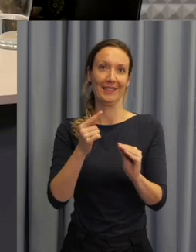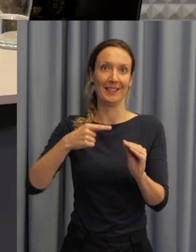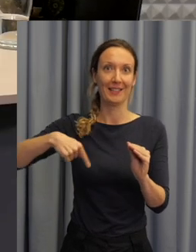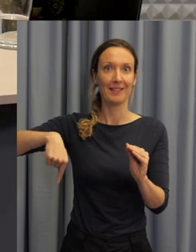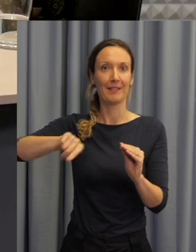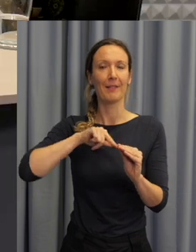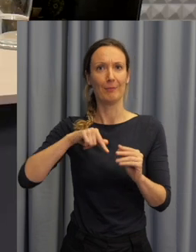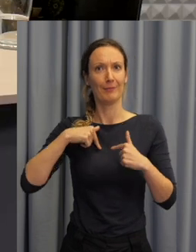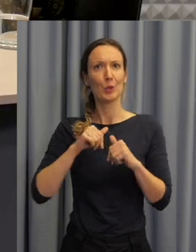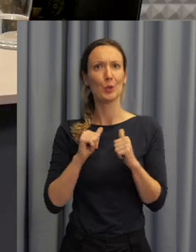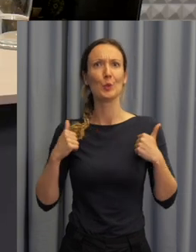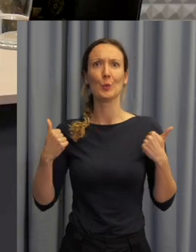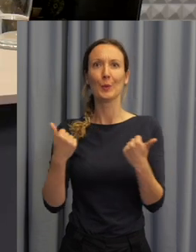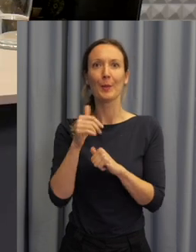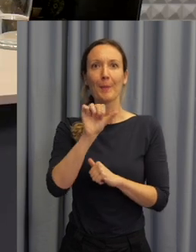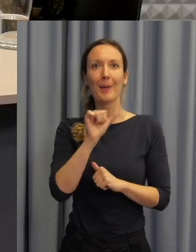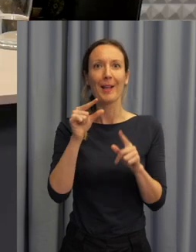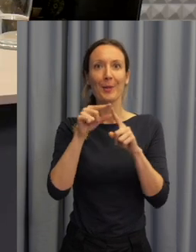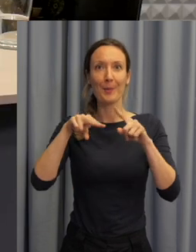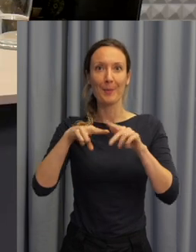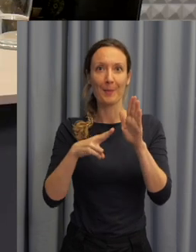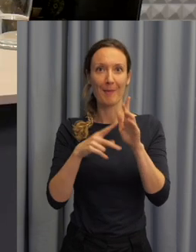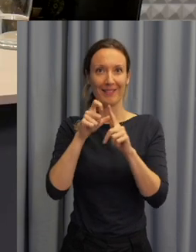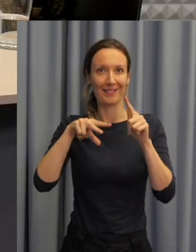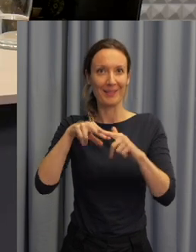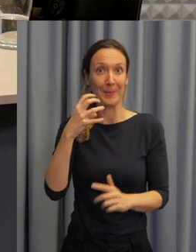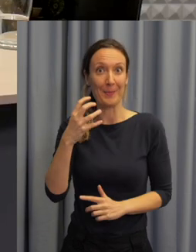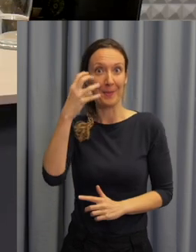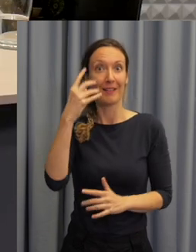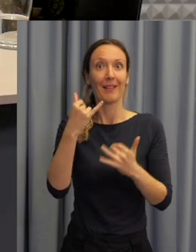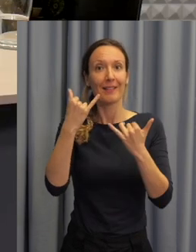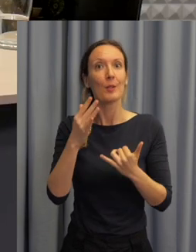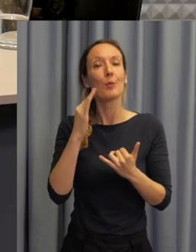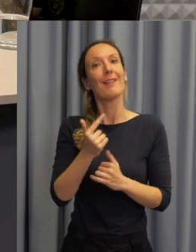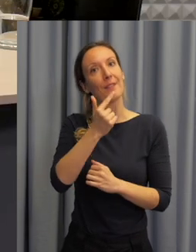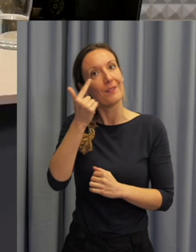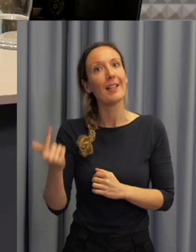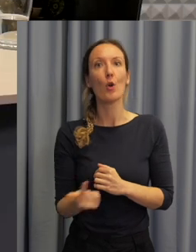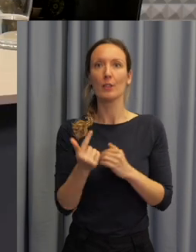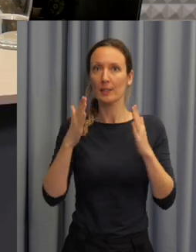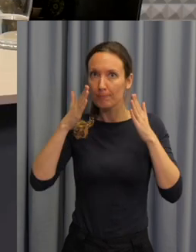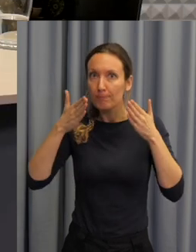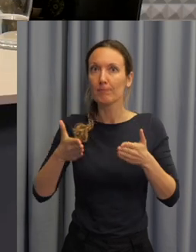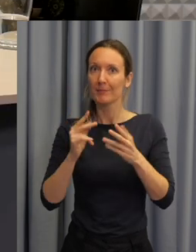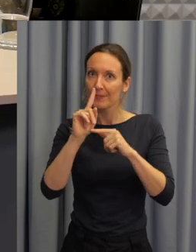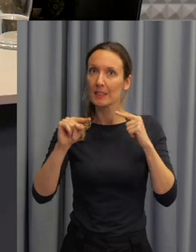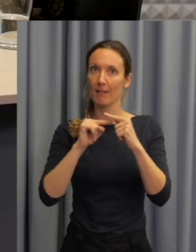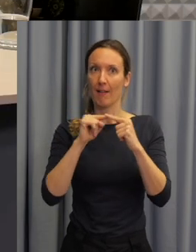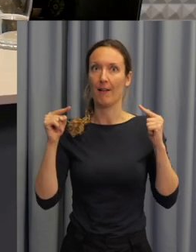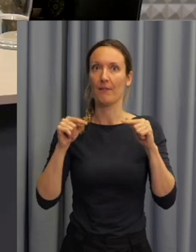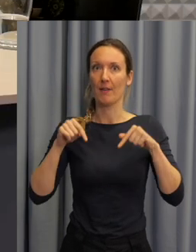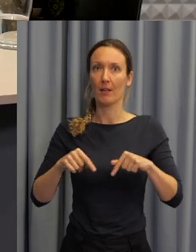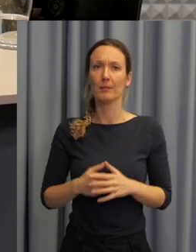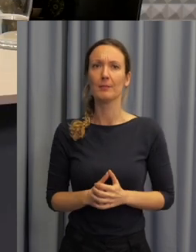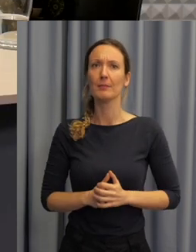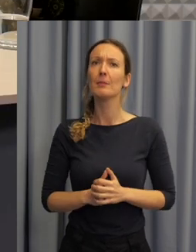nahrávacího studia PANDA a pojďme teď společně strávit dvě hodiny našeho času. Ústředním tématem tohoto